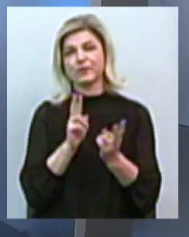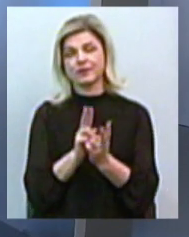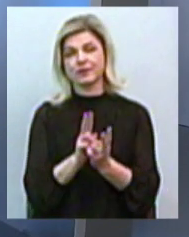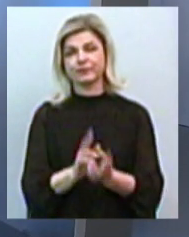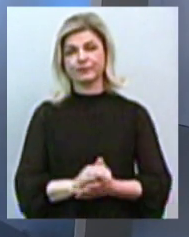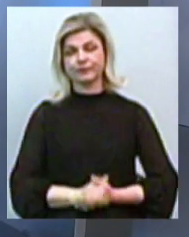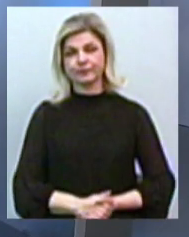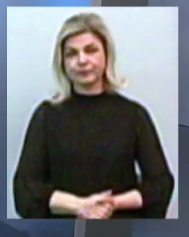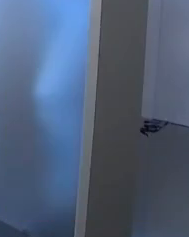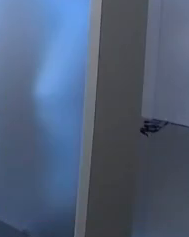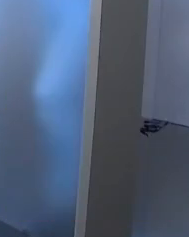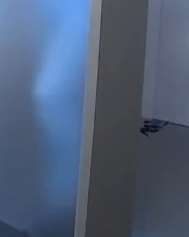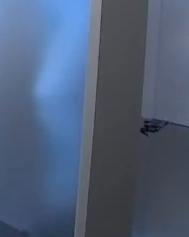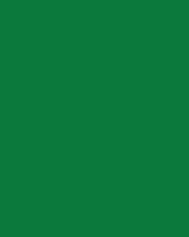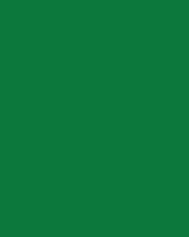Побачимось у фірі.